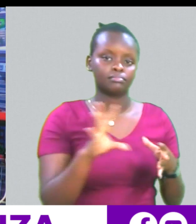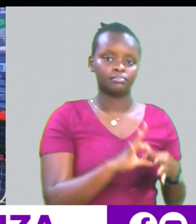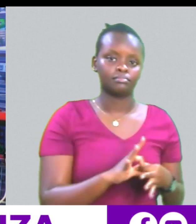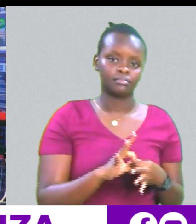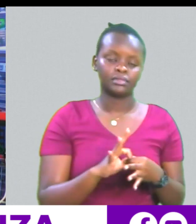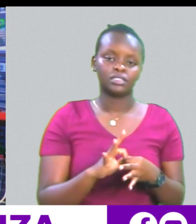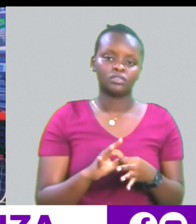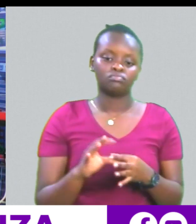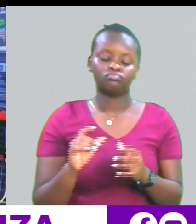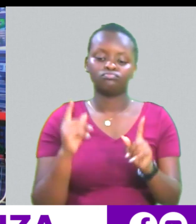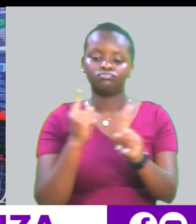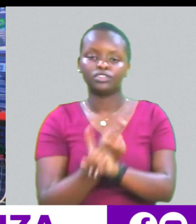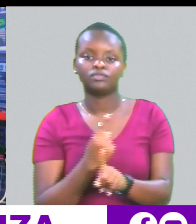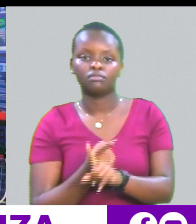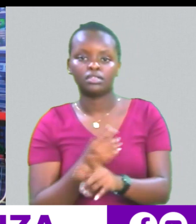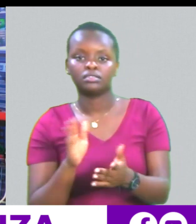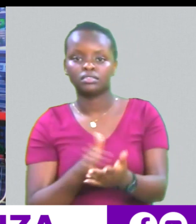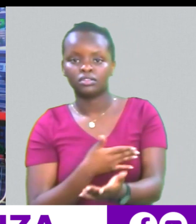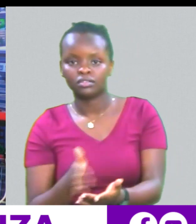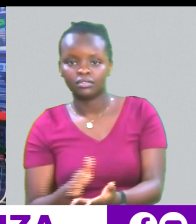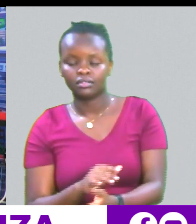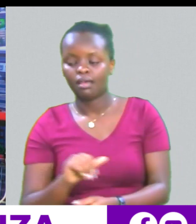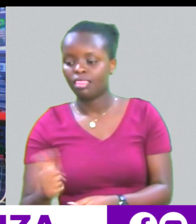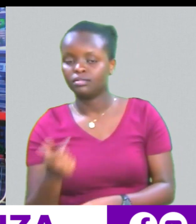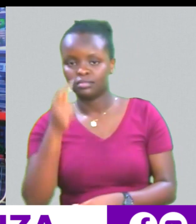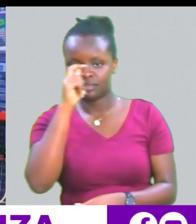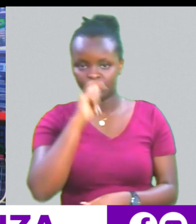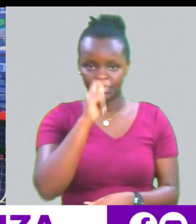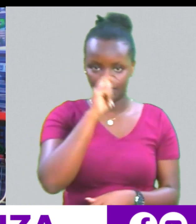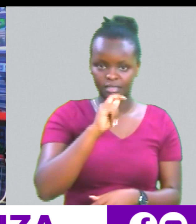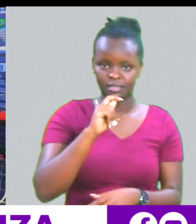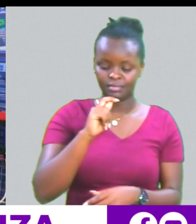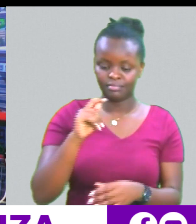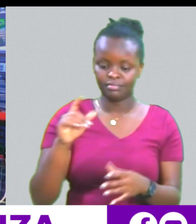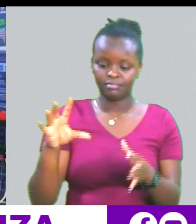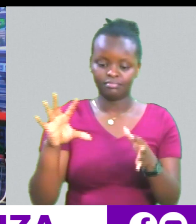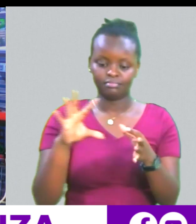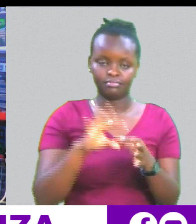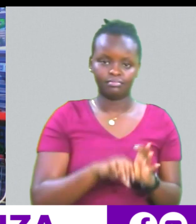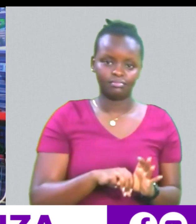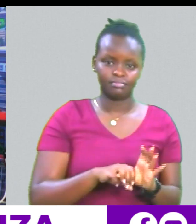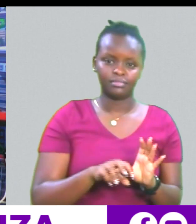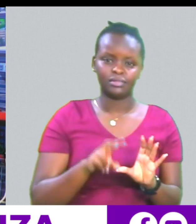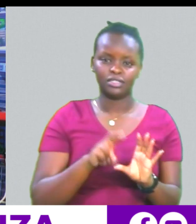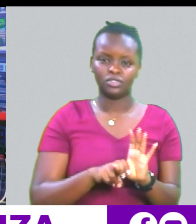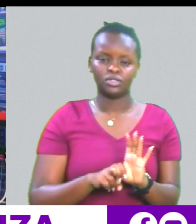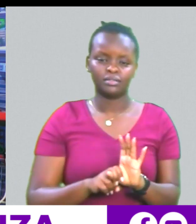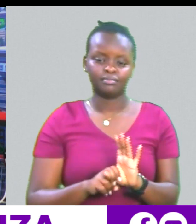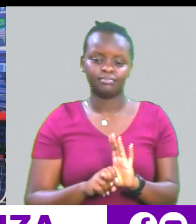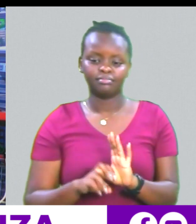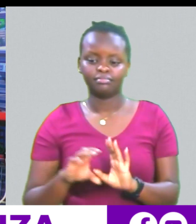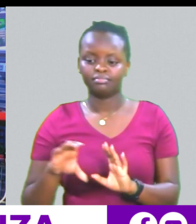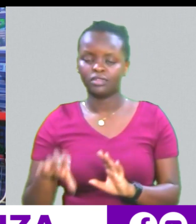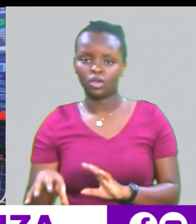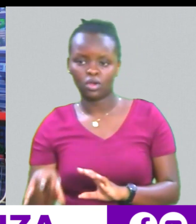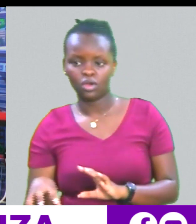Kuna aspect ya Kuna zingine zilitoka Tanzania Zikaungana na kiluo Nonaona Kuna aspect ya Congolese pale